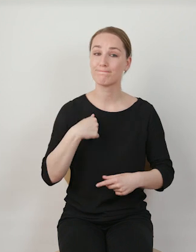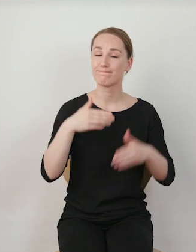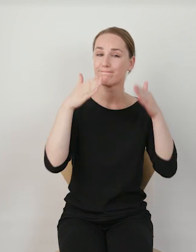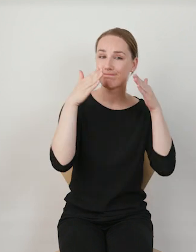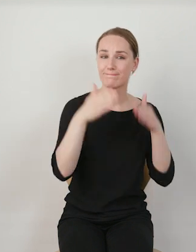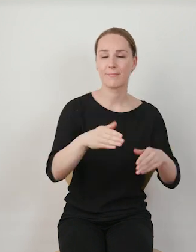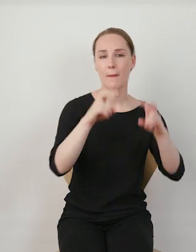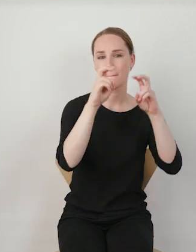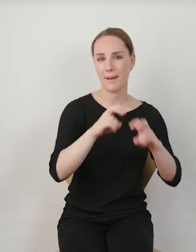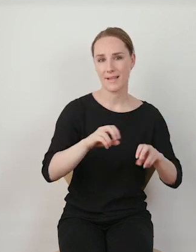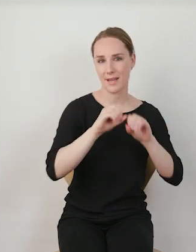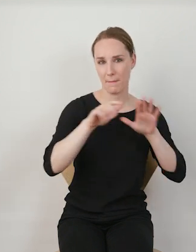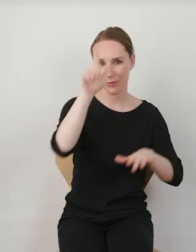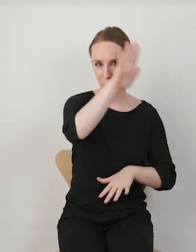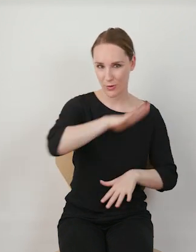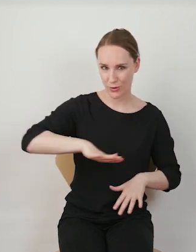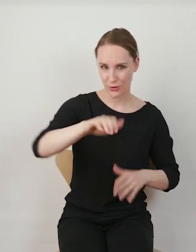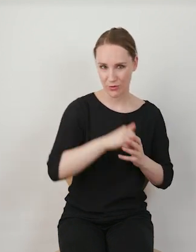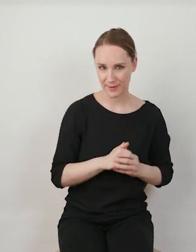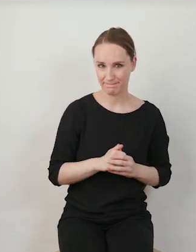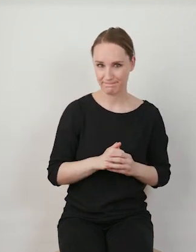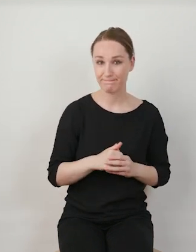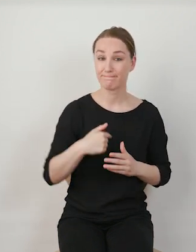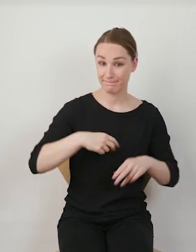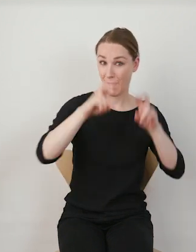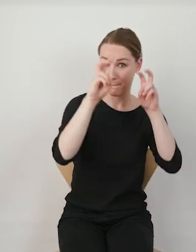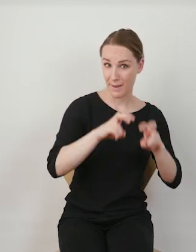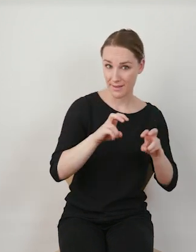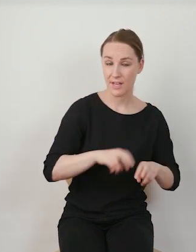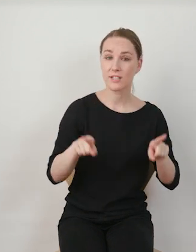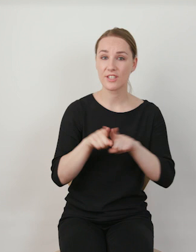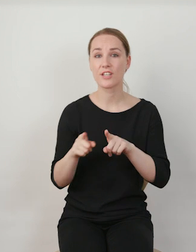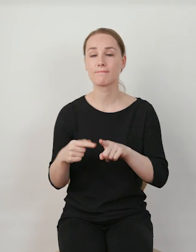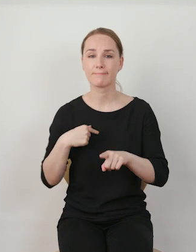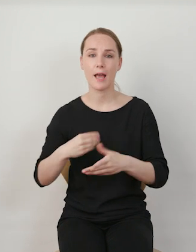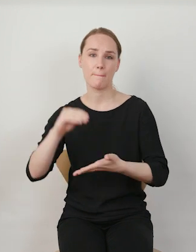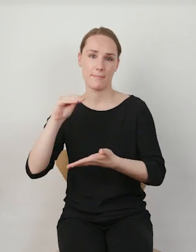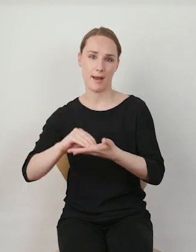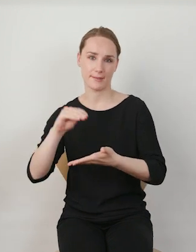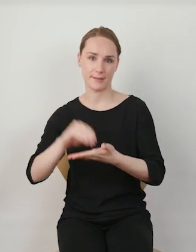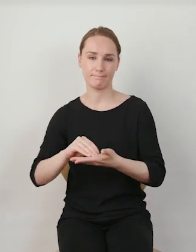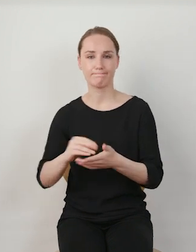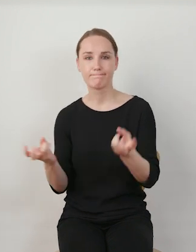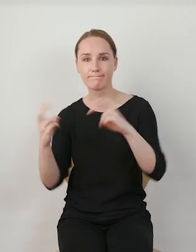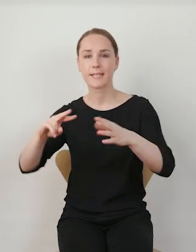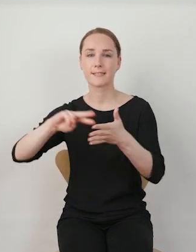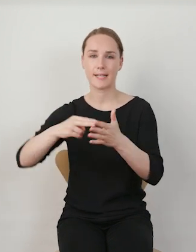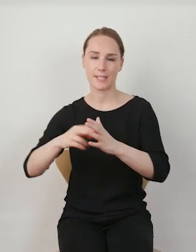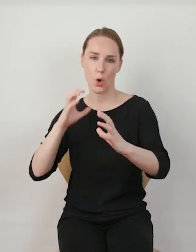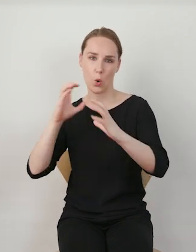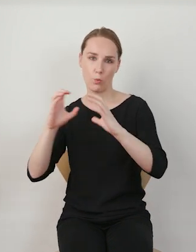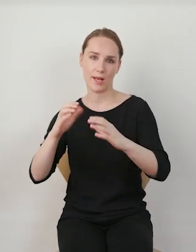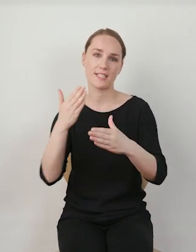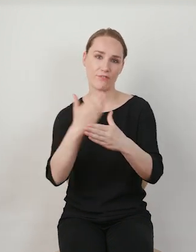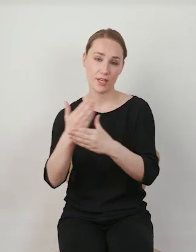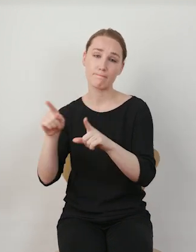się głównie badaniem mediów społecznościowych. Ale poza tym, że jestem badaczką, jestem również praktykiem, układam strategię komunikacji dla